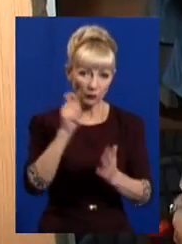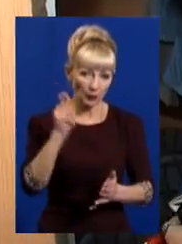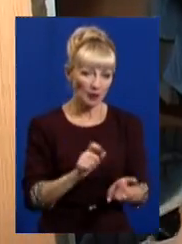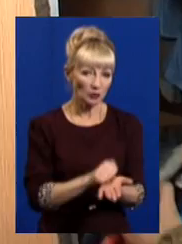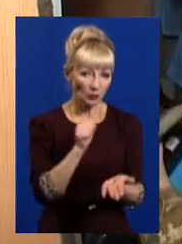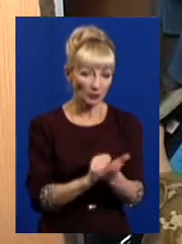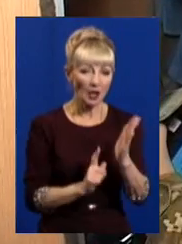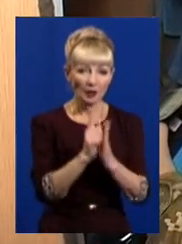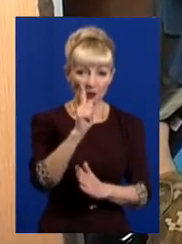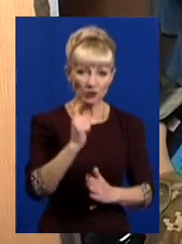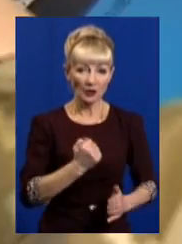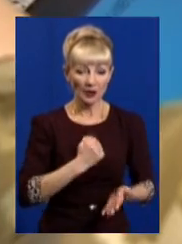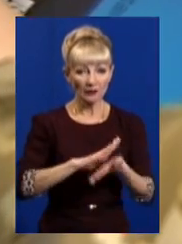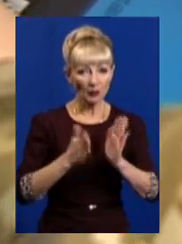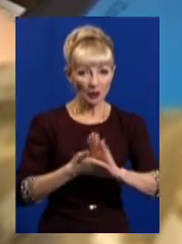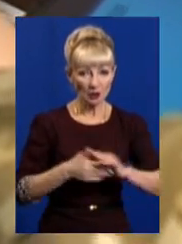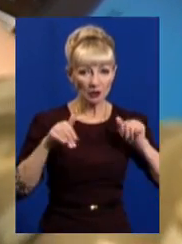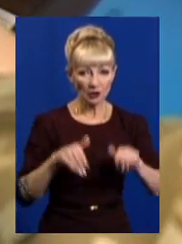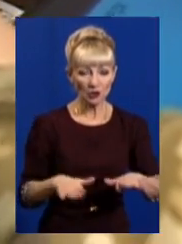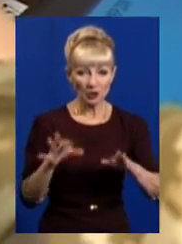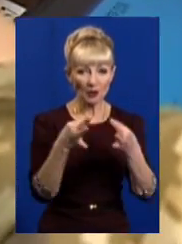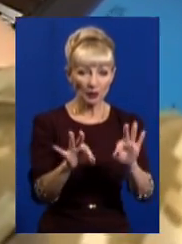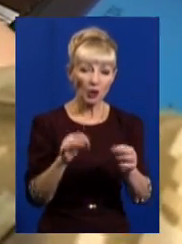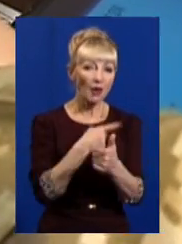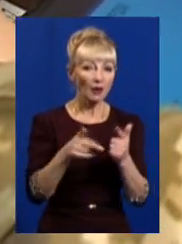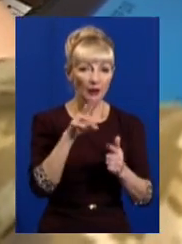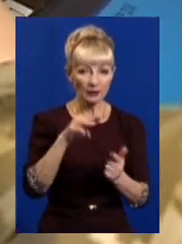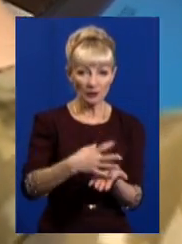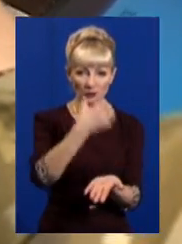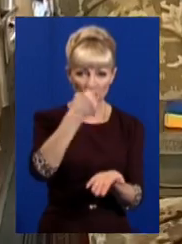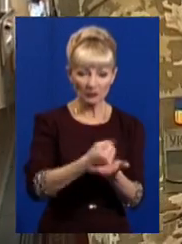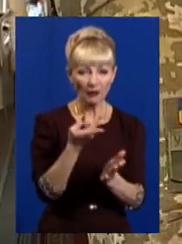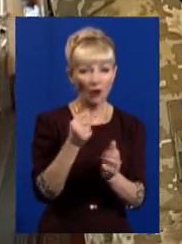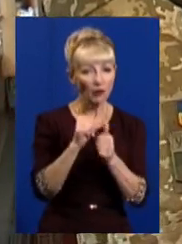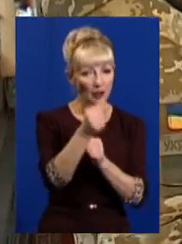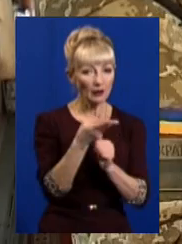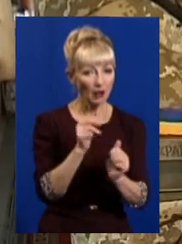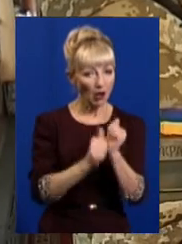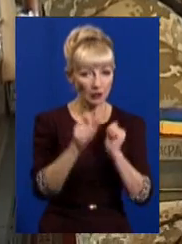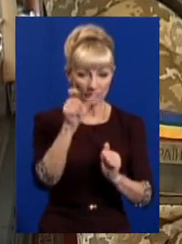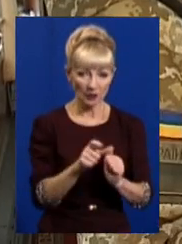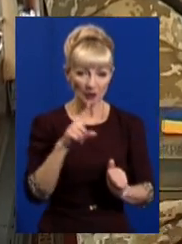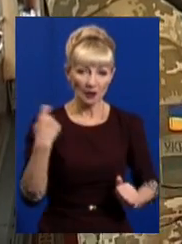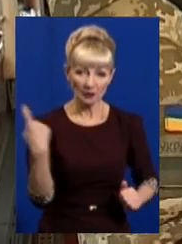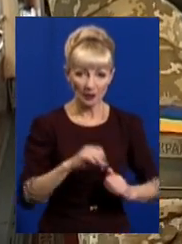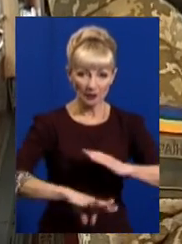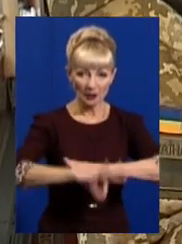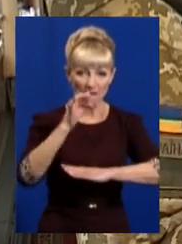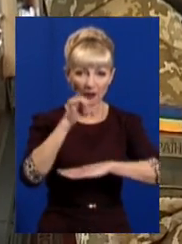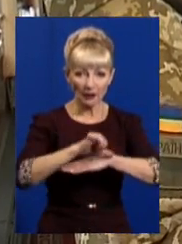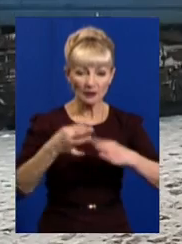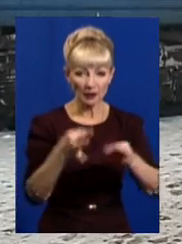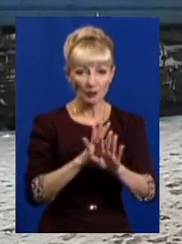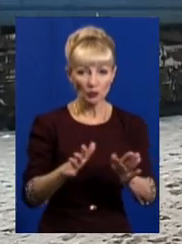Від початку введення воєнного стану рішення пропускати чи ні приймають окремо для кожної людини. За тиждень на Східному кордоні не